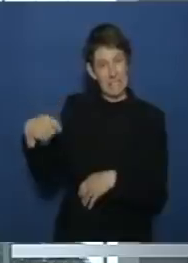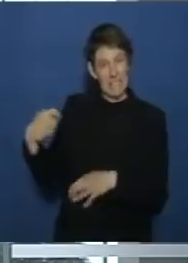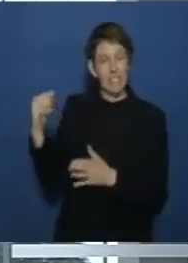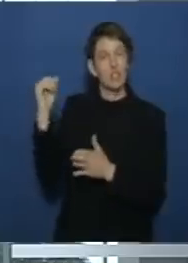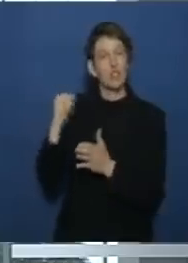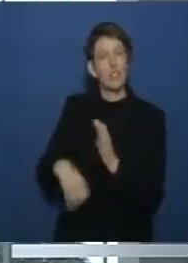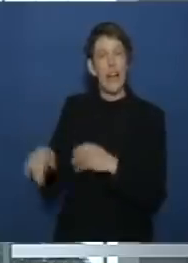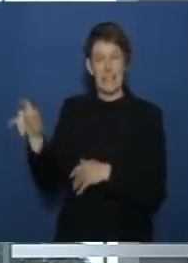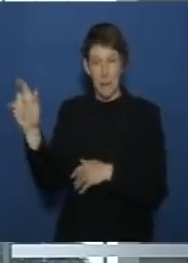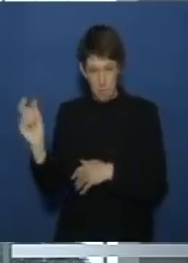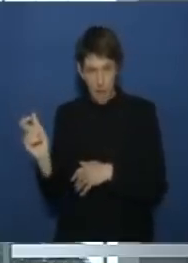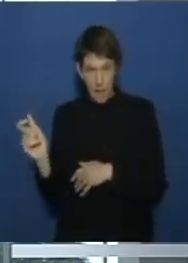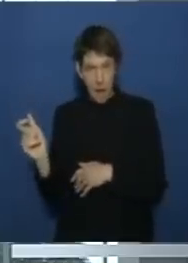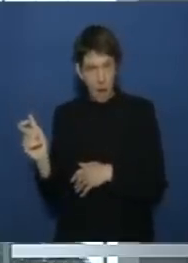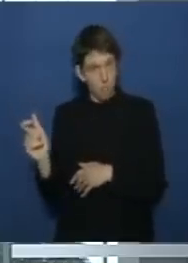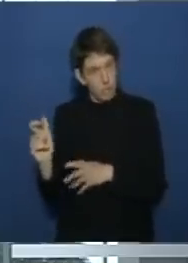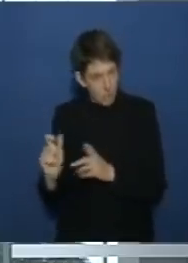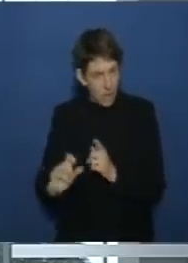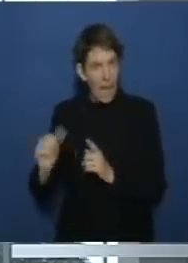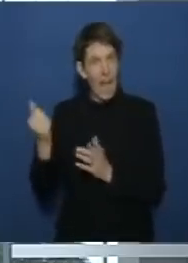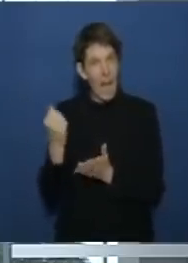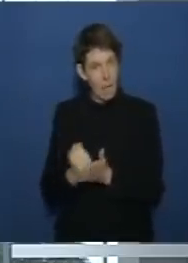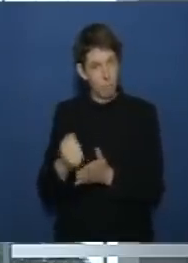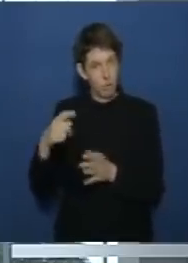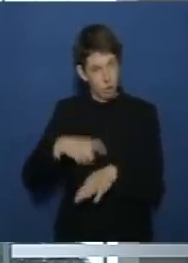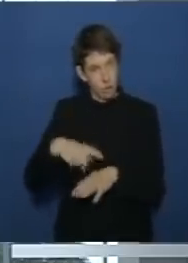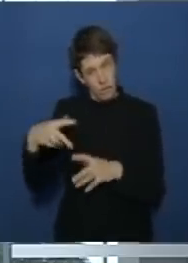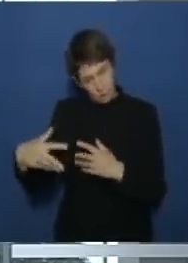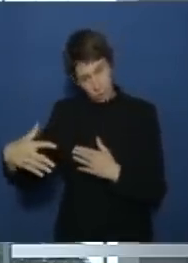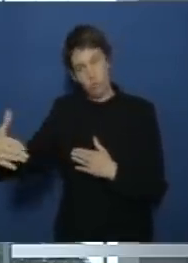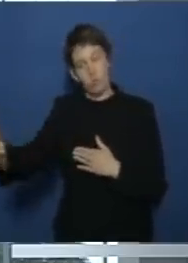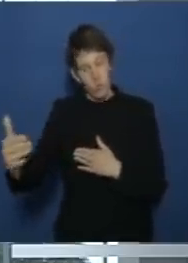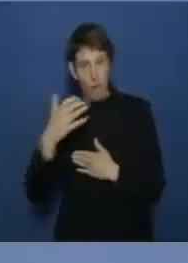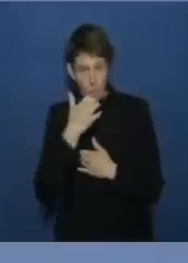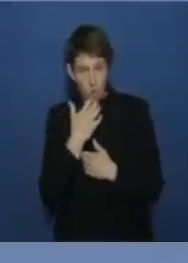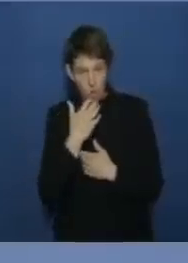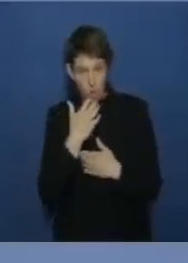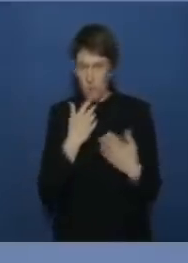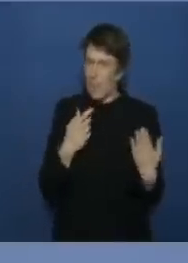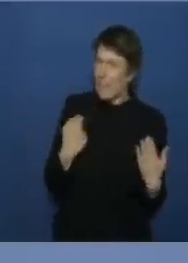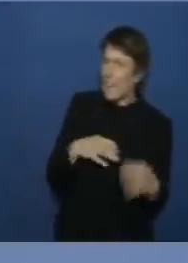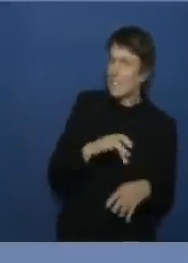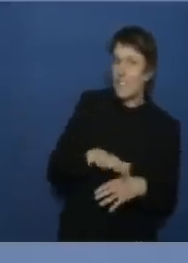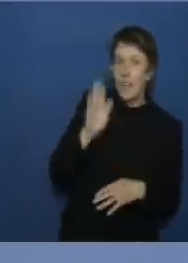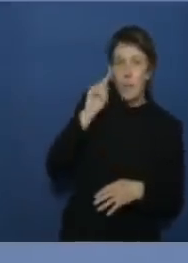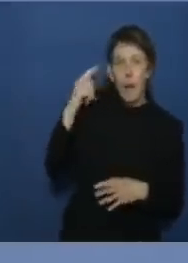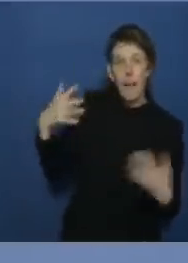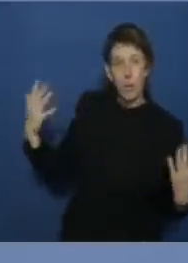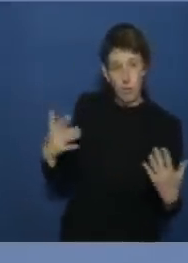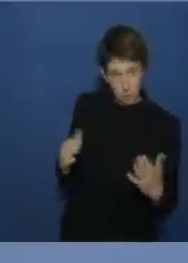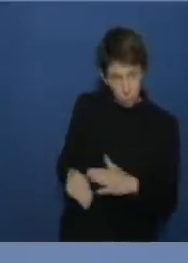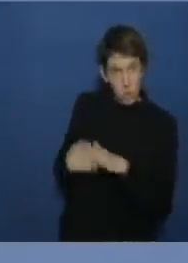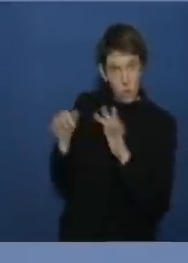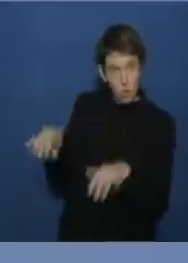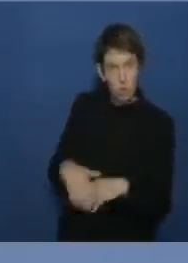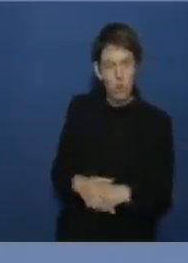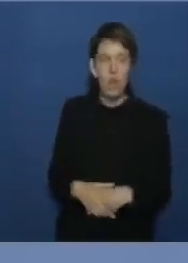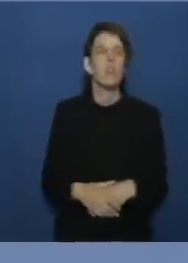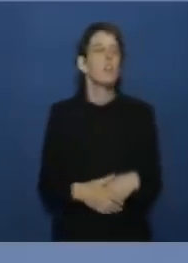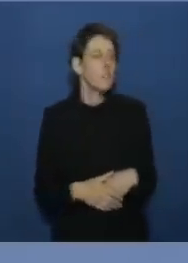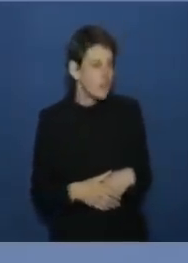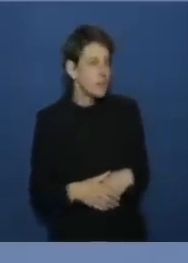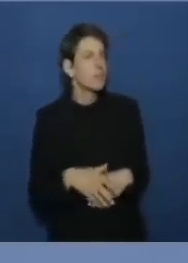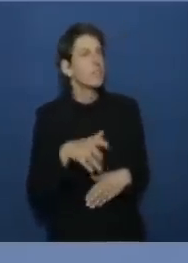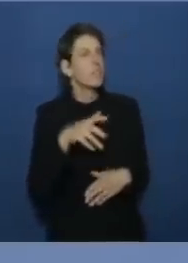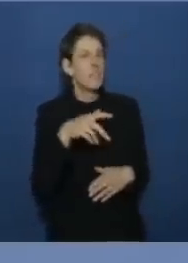eine weitere amtszeit antreten zu wollen hat er ihre unterstützung ja die bundeskanzlerin hat heute früh mit dem herrn